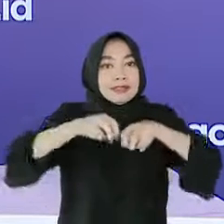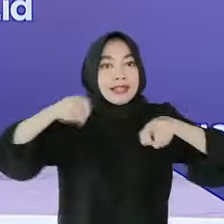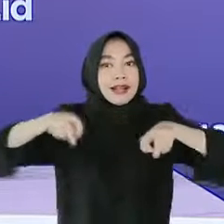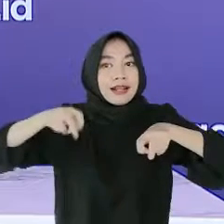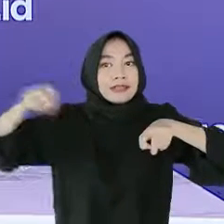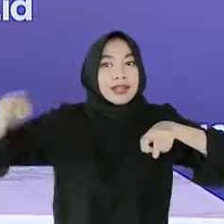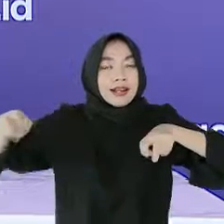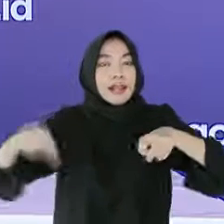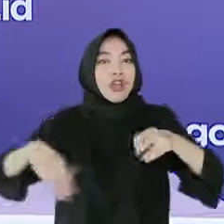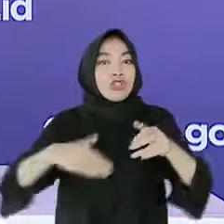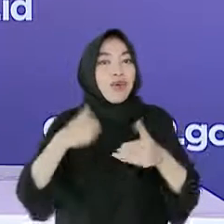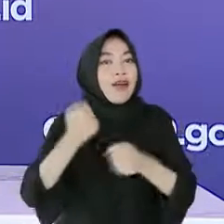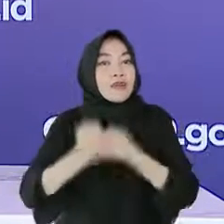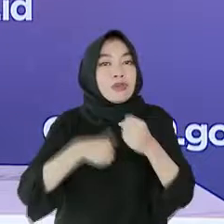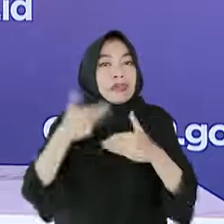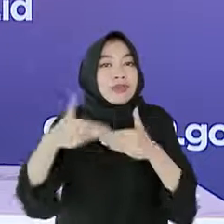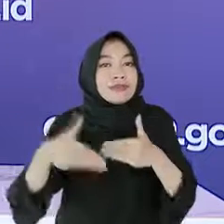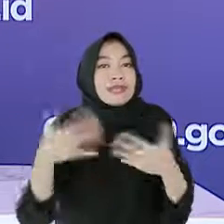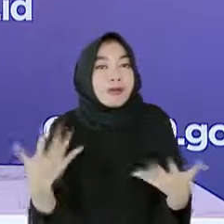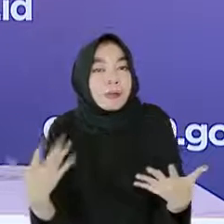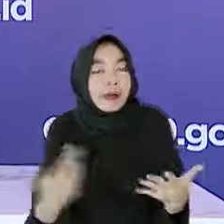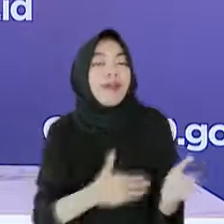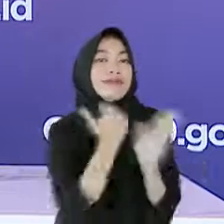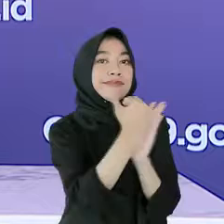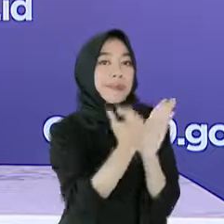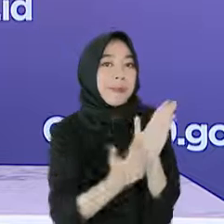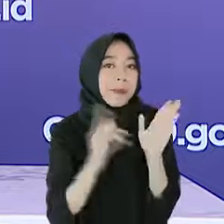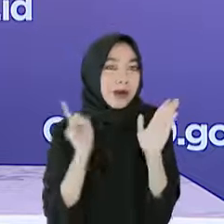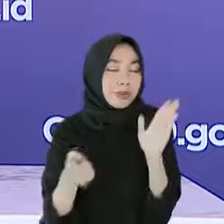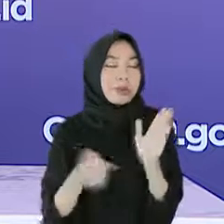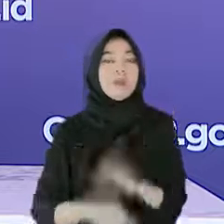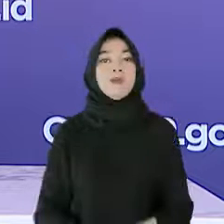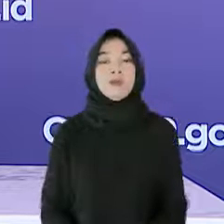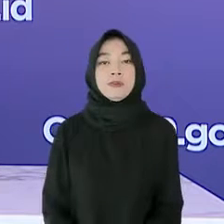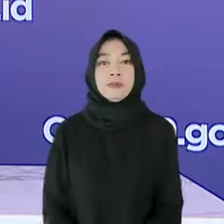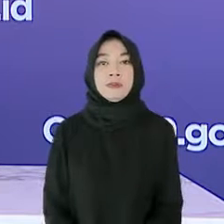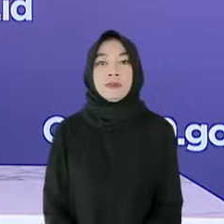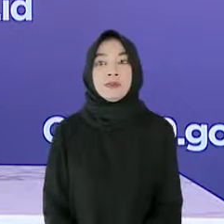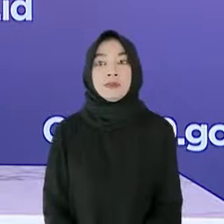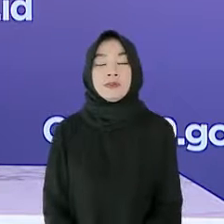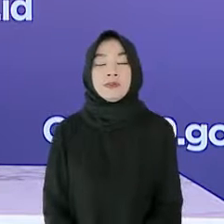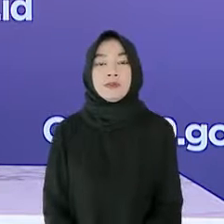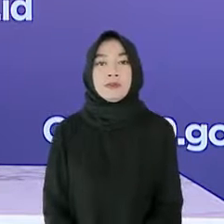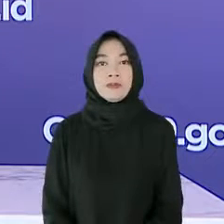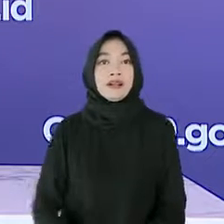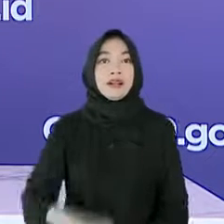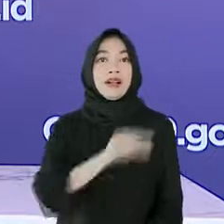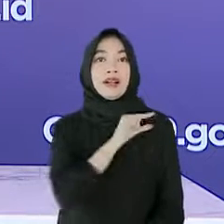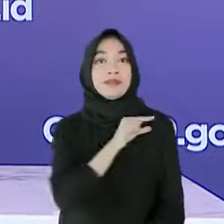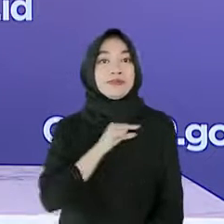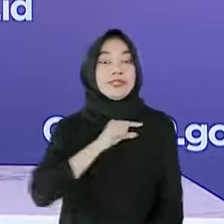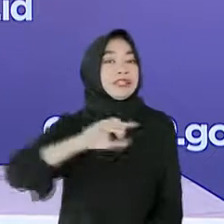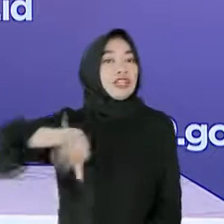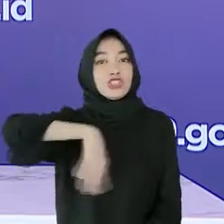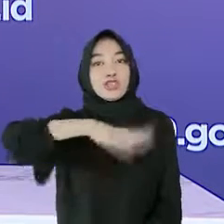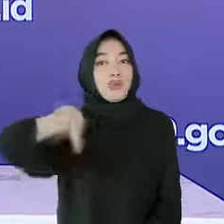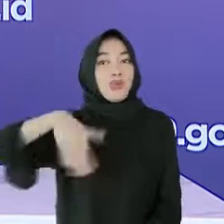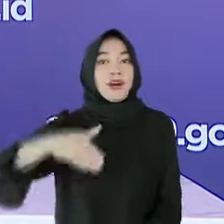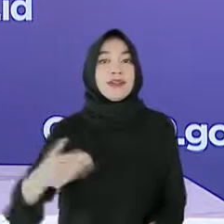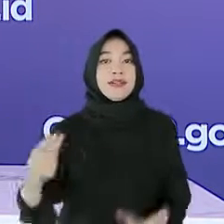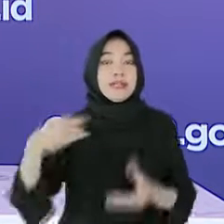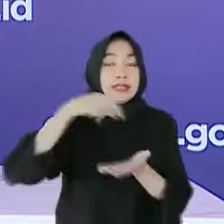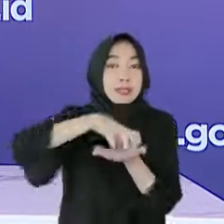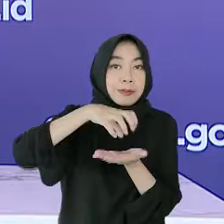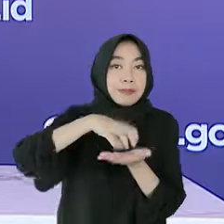beraktifitas. Kemudian, memastikan setiap partisipan mematuhi protokol kesehatan termasuk di